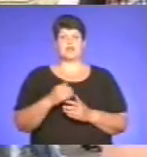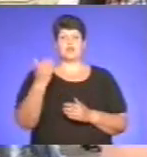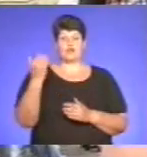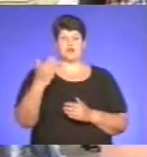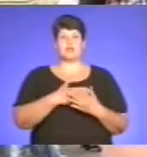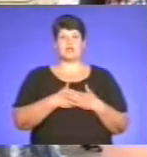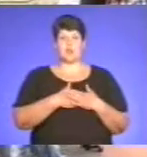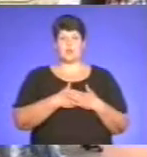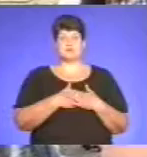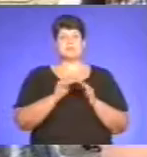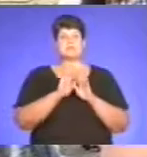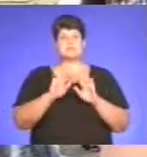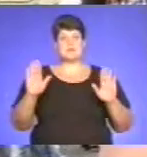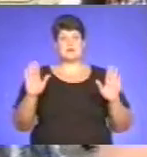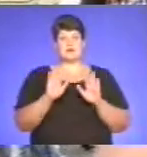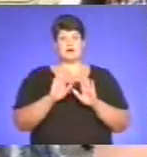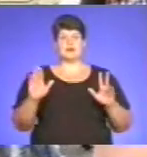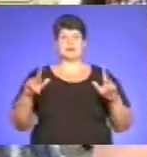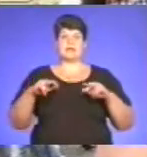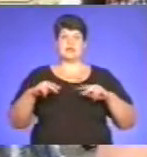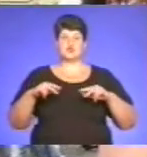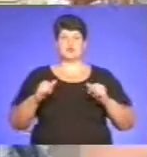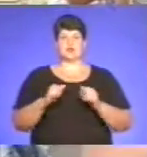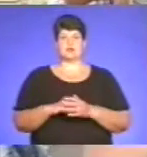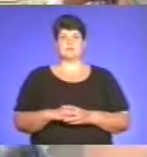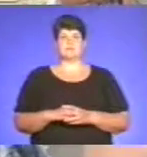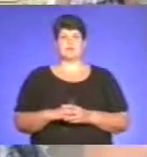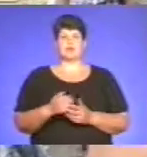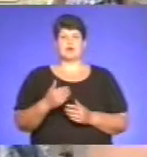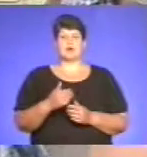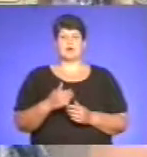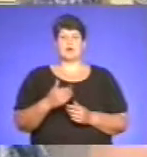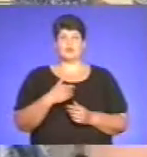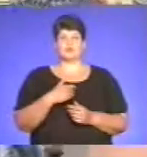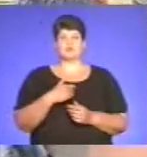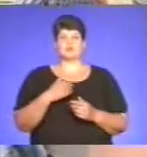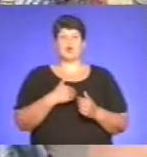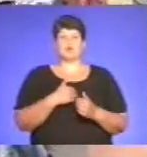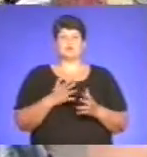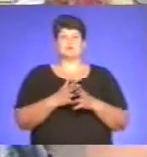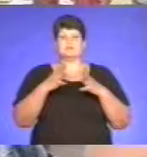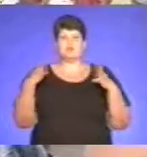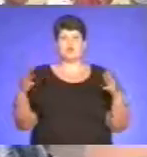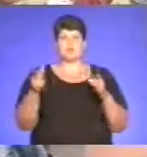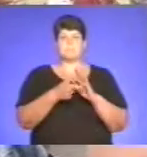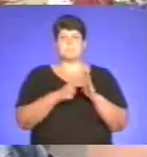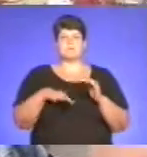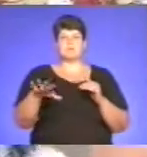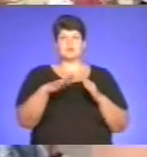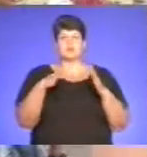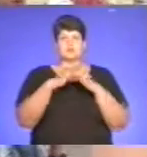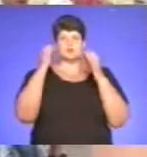люблять співати, танцювати. Хочеться велике приміщення, будинку